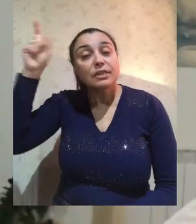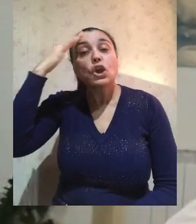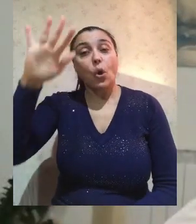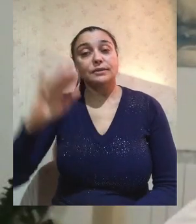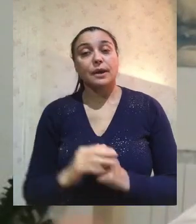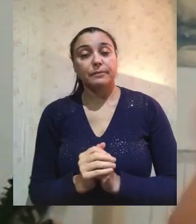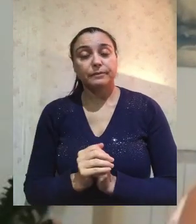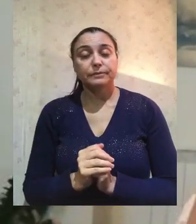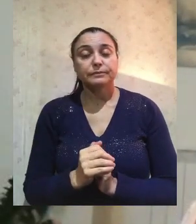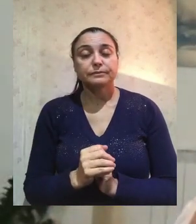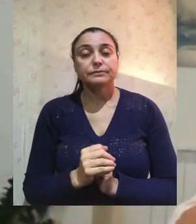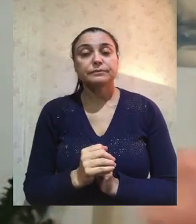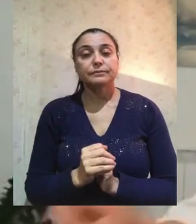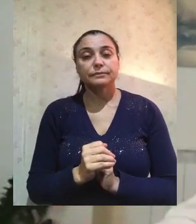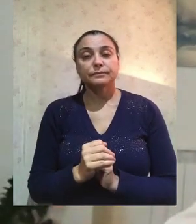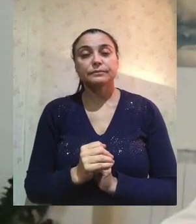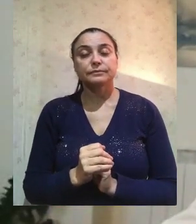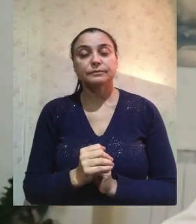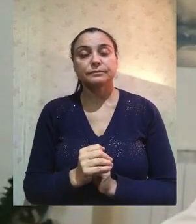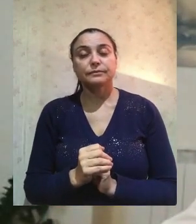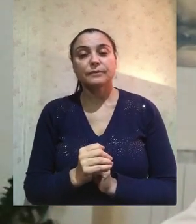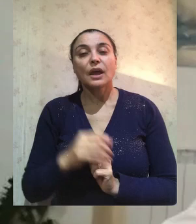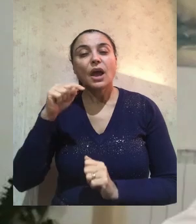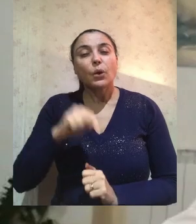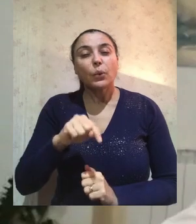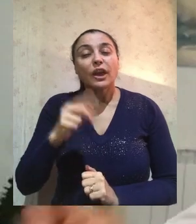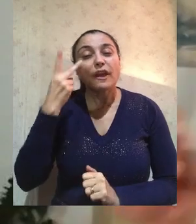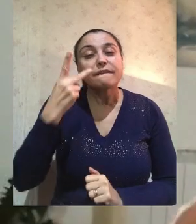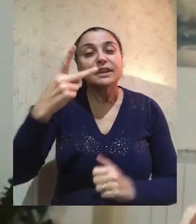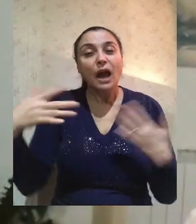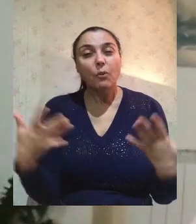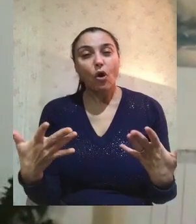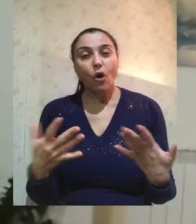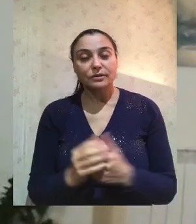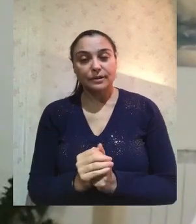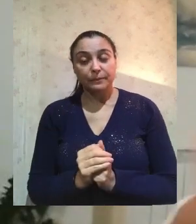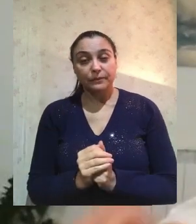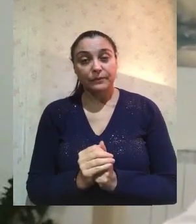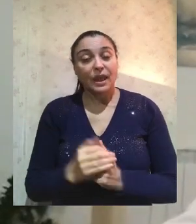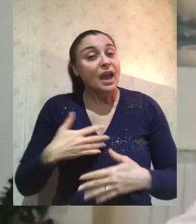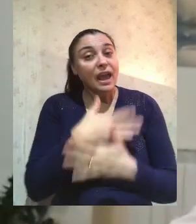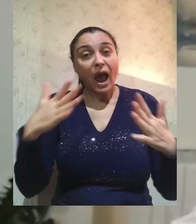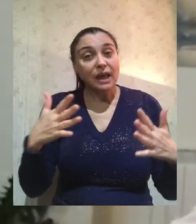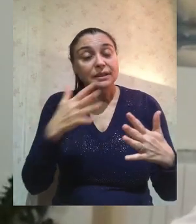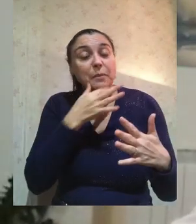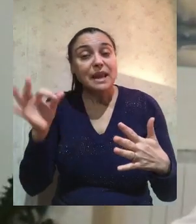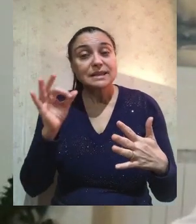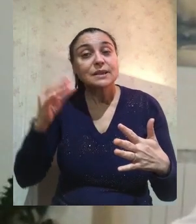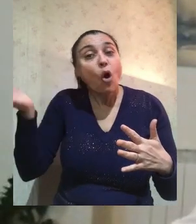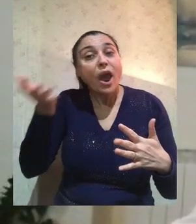in quel giorno. Questo episodio è un esempio splendido